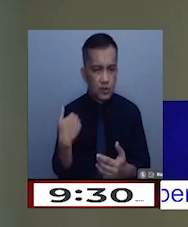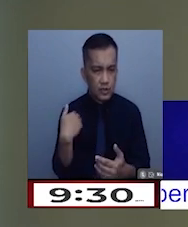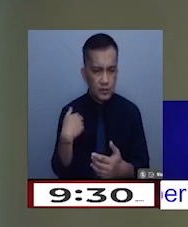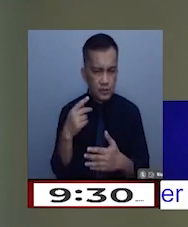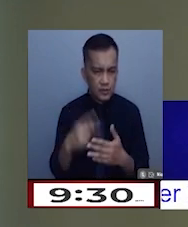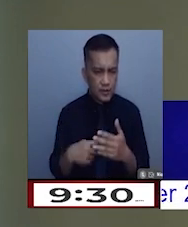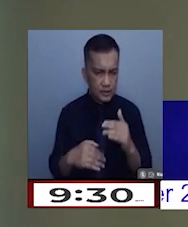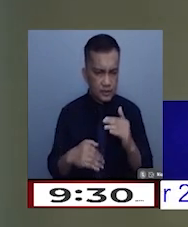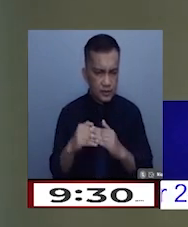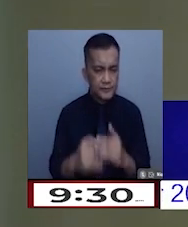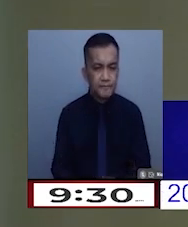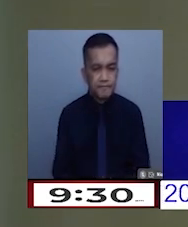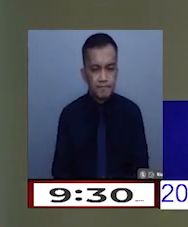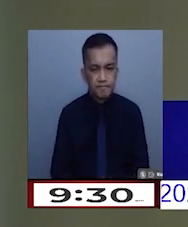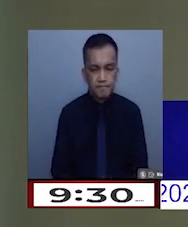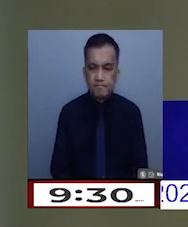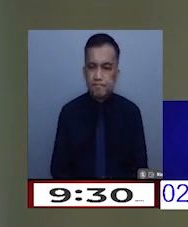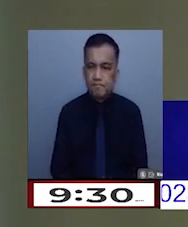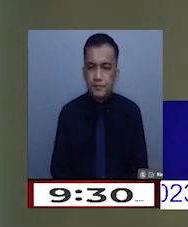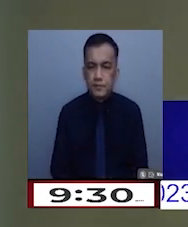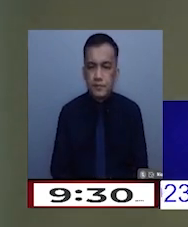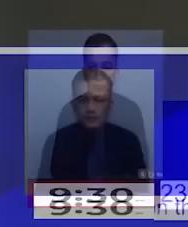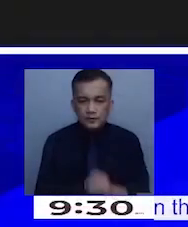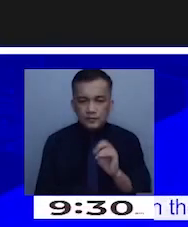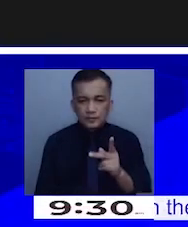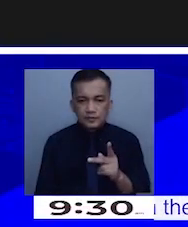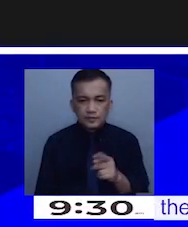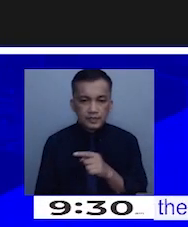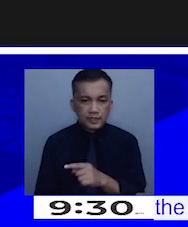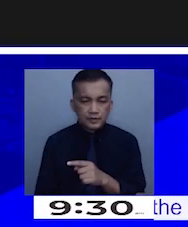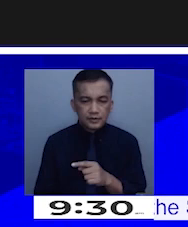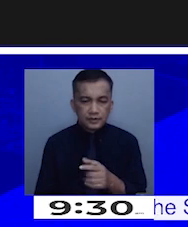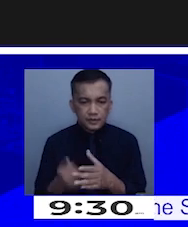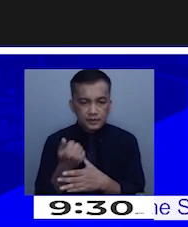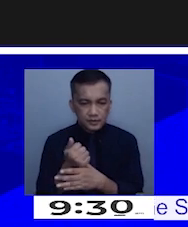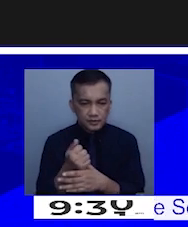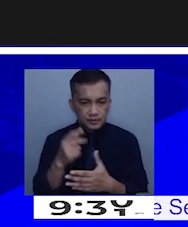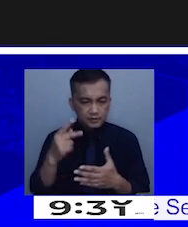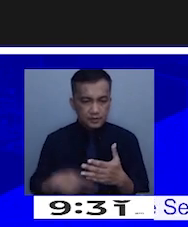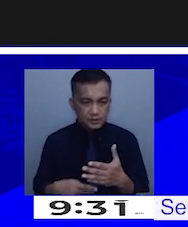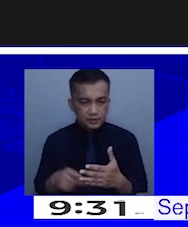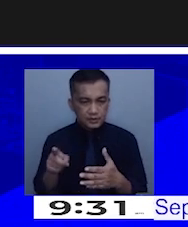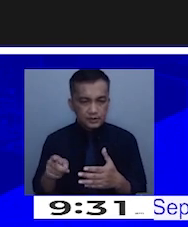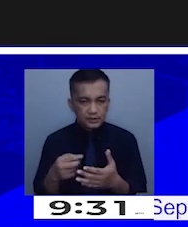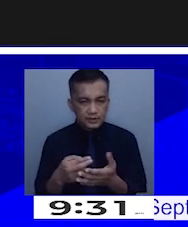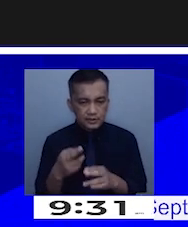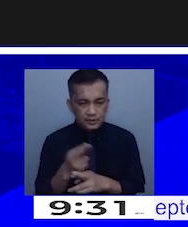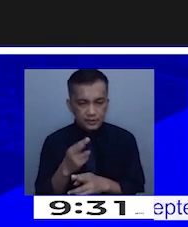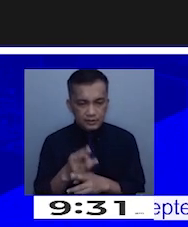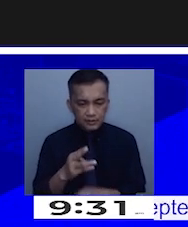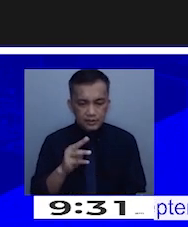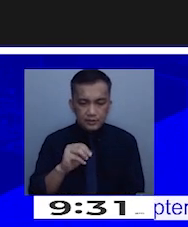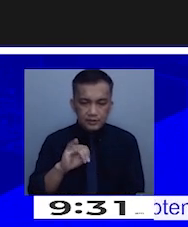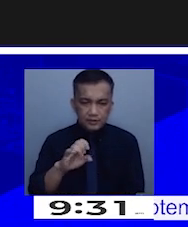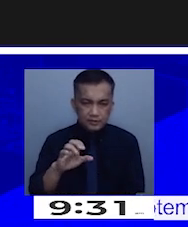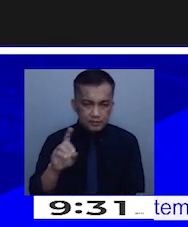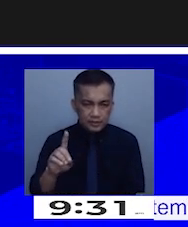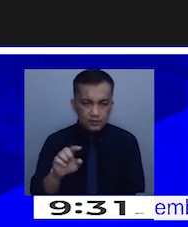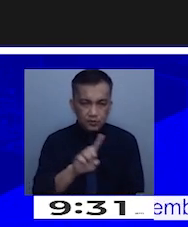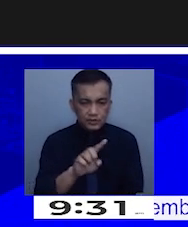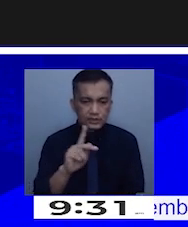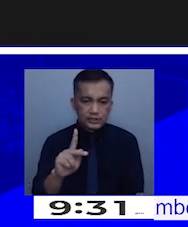price cap? Okay. Ito yung average price ng regular milled, 1 kilogram.